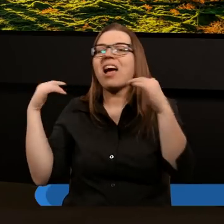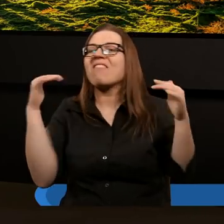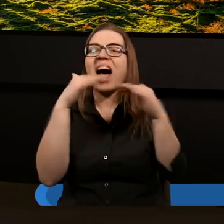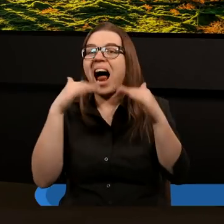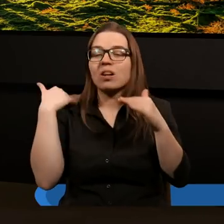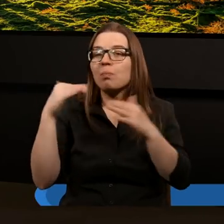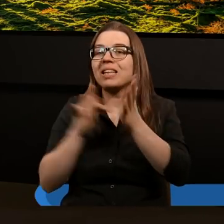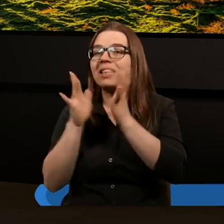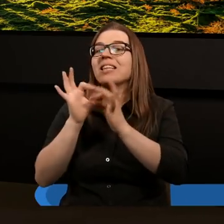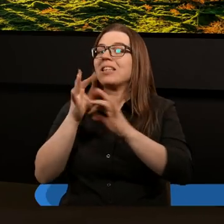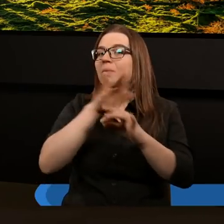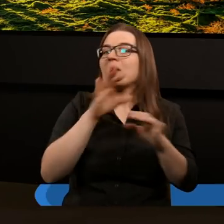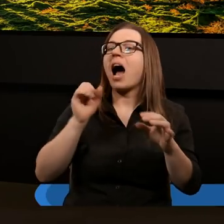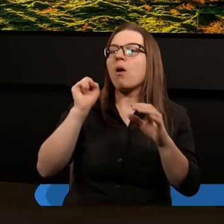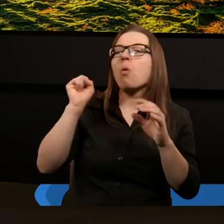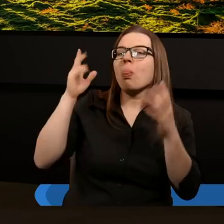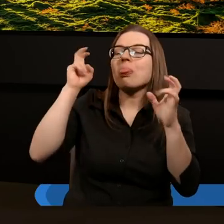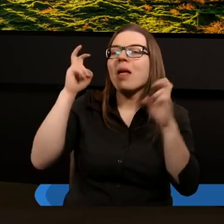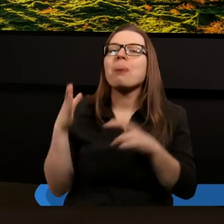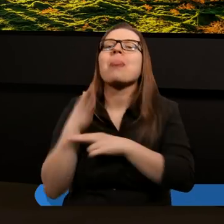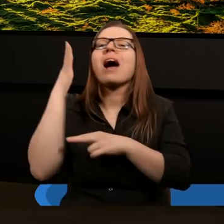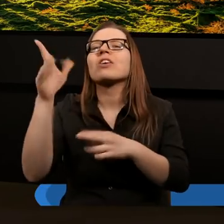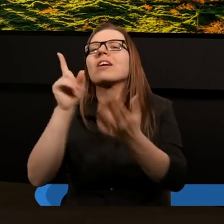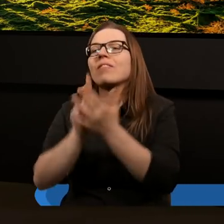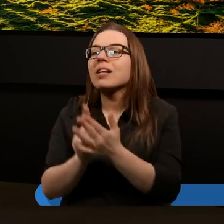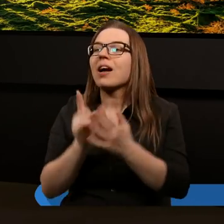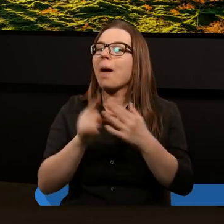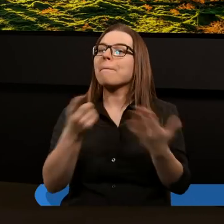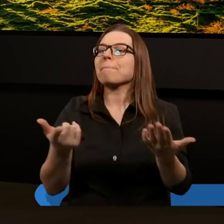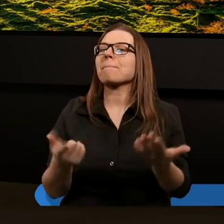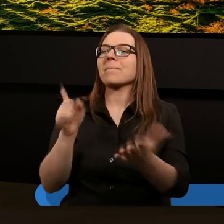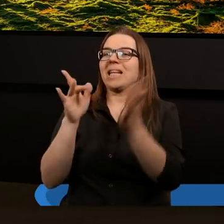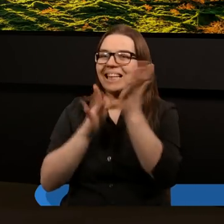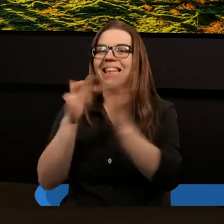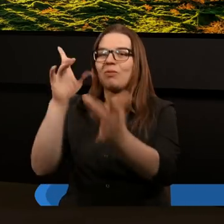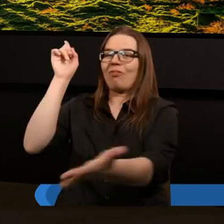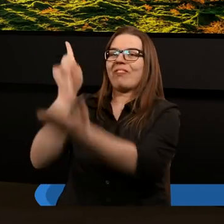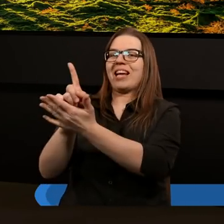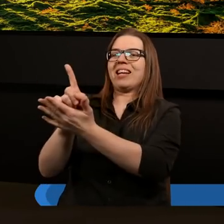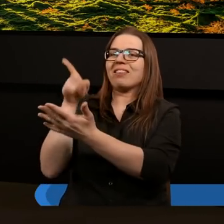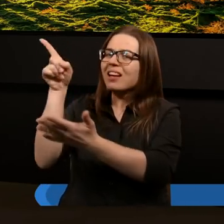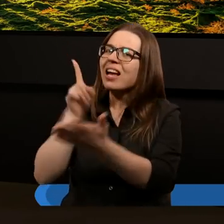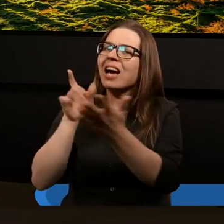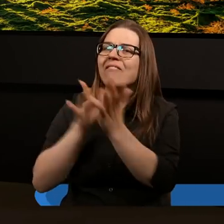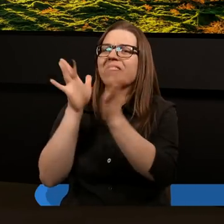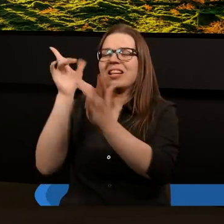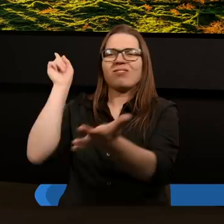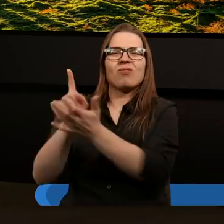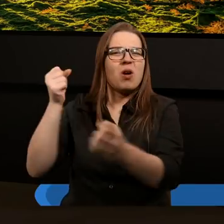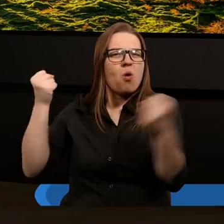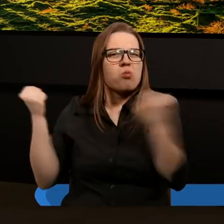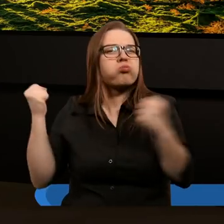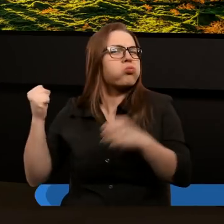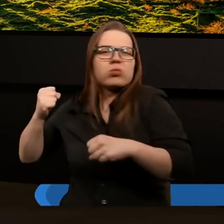nadziei i szans wygrania. A jednak Chrystus wygrał. Chrystus, który był twardy jak